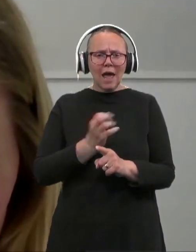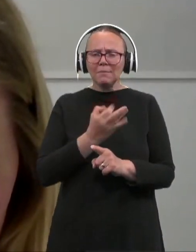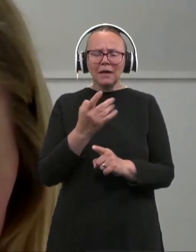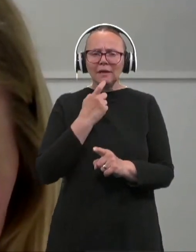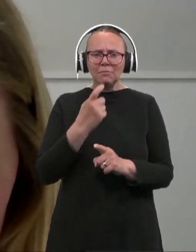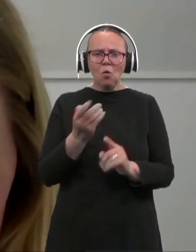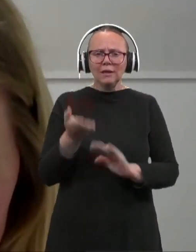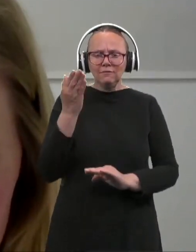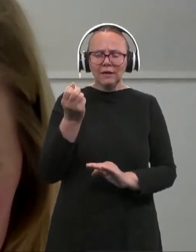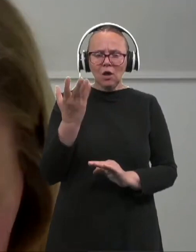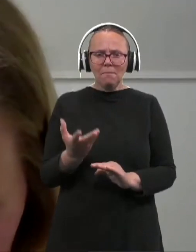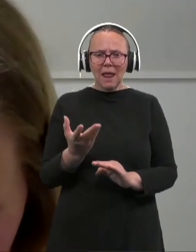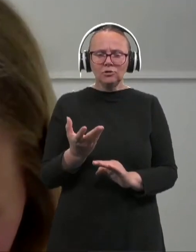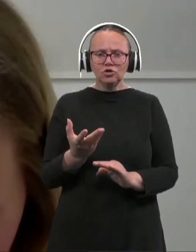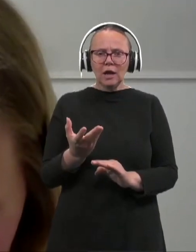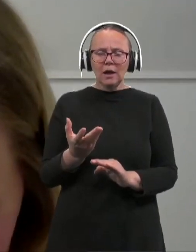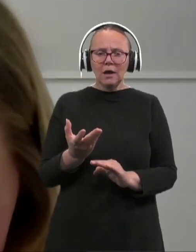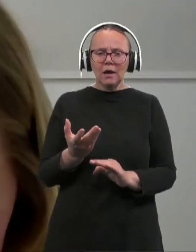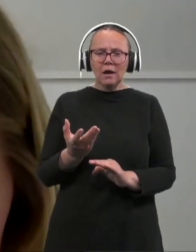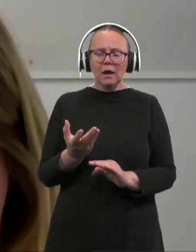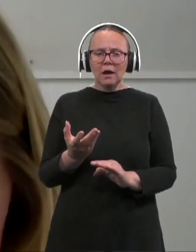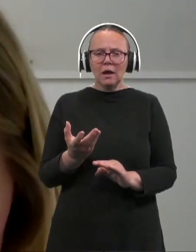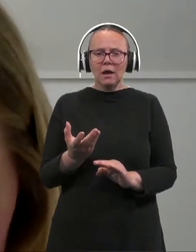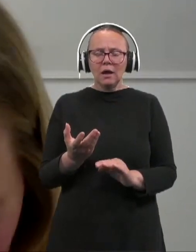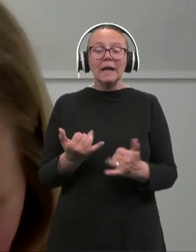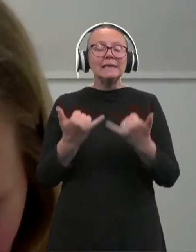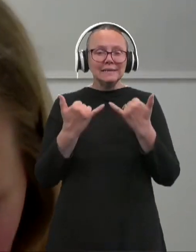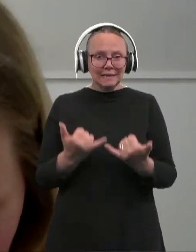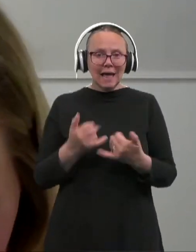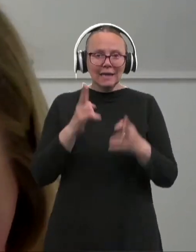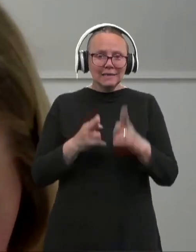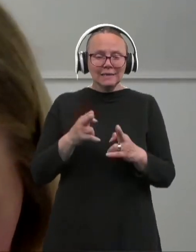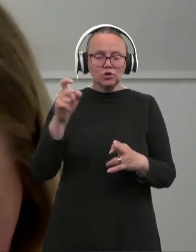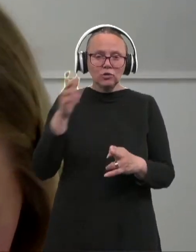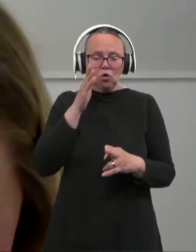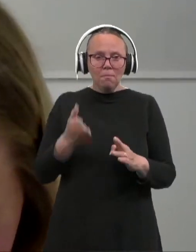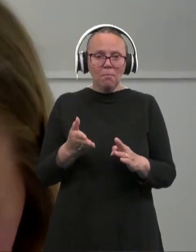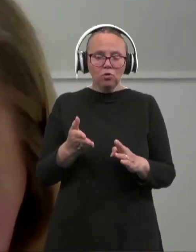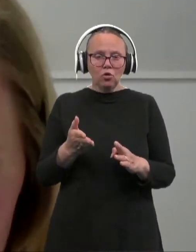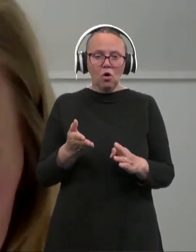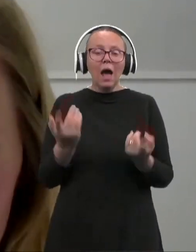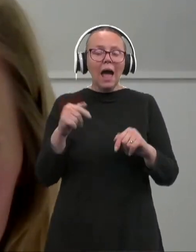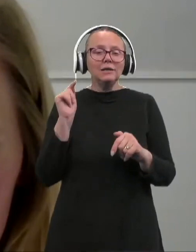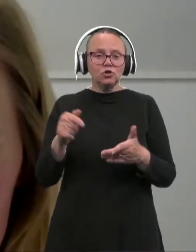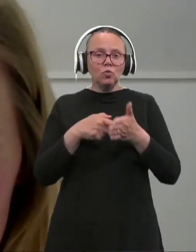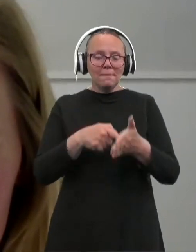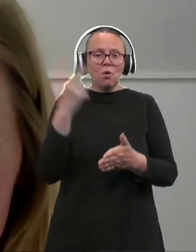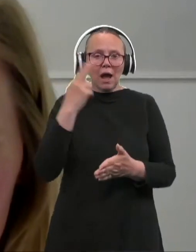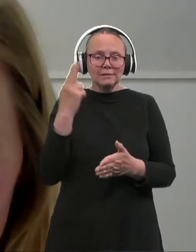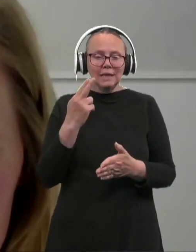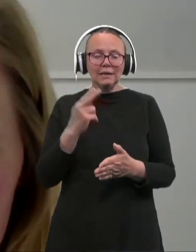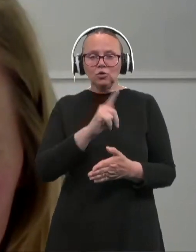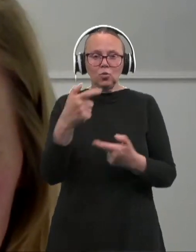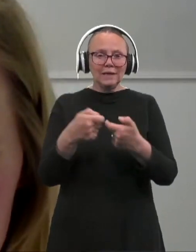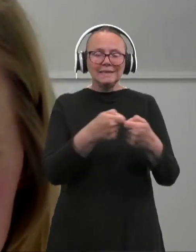plače, da pa zdaj, ker se pač sodnikom bodo, a tukaj so izkazali neko razumevanje, ostali